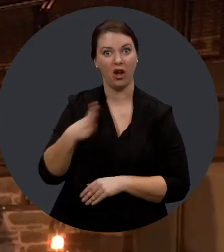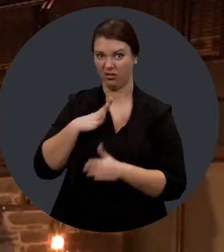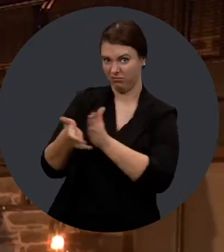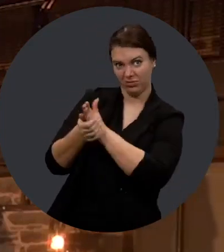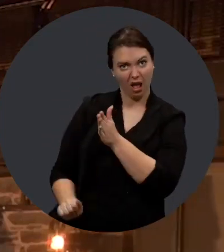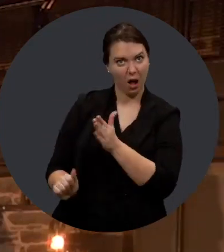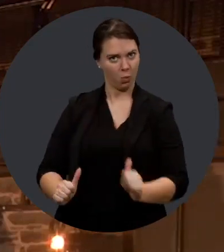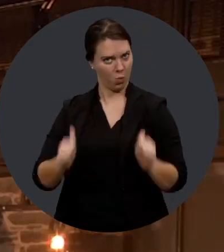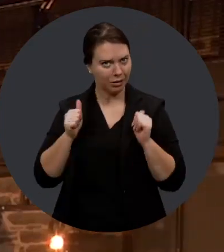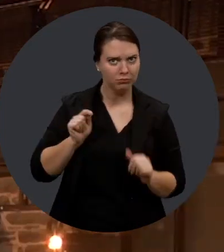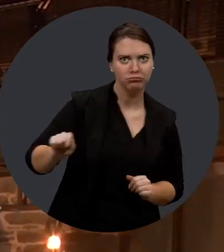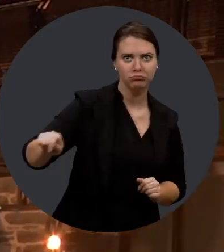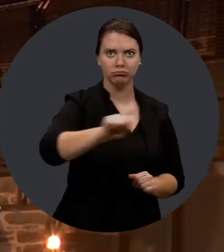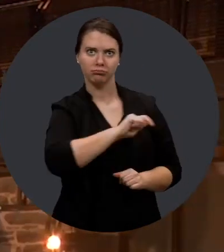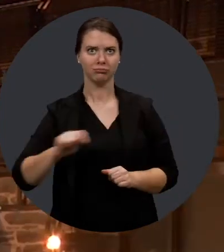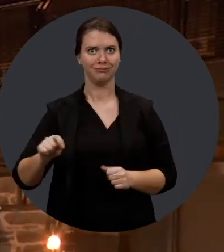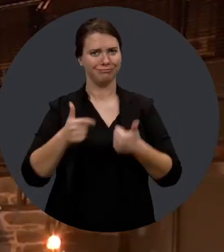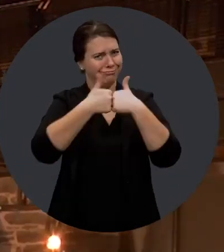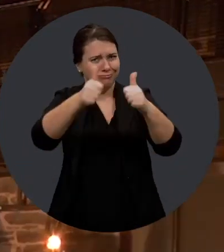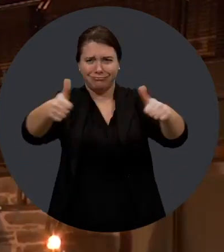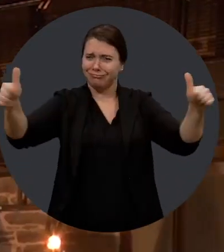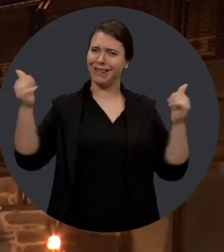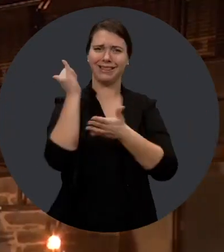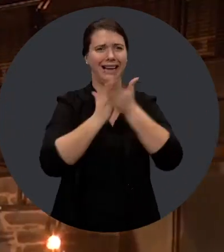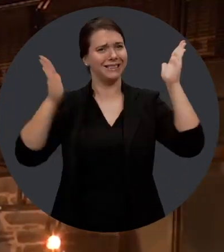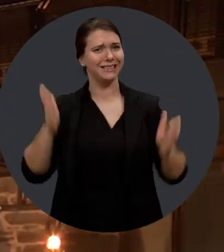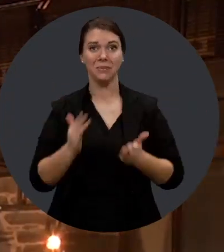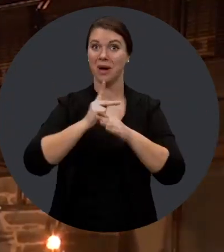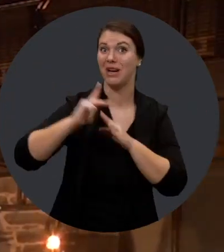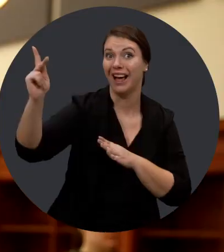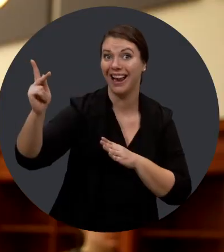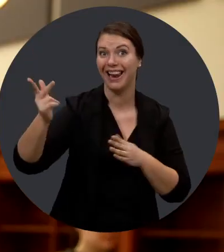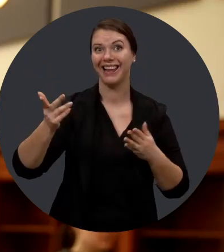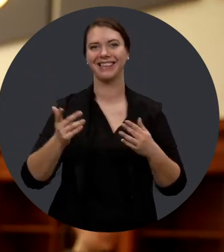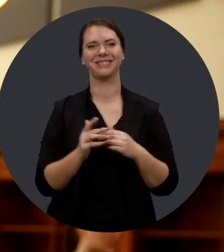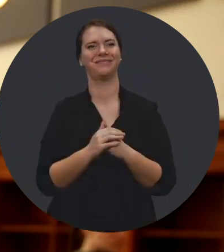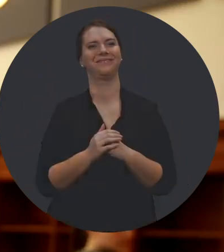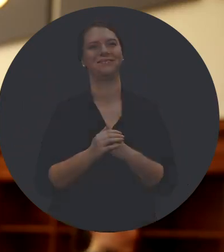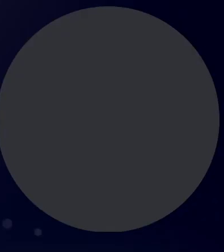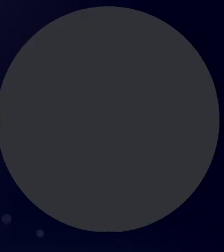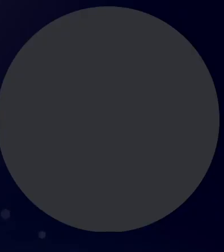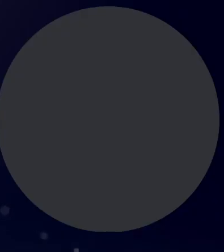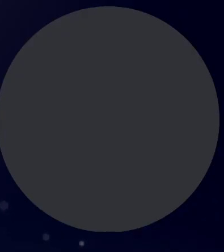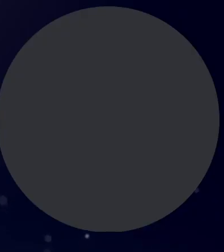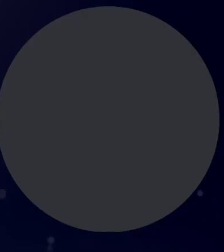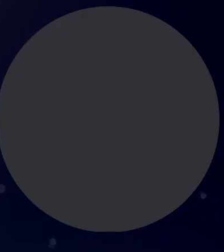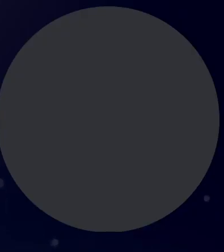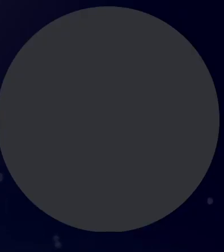à faire comme les orteils ou autre chose, mais de reconnaître que ces gens-là ont autant de talent que n'importe quel artiste professionnel.